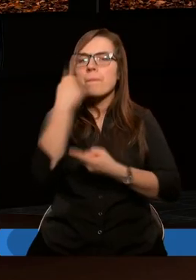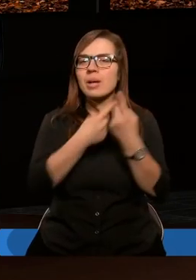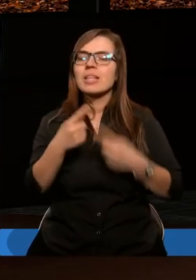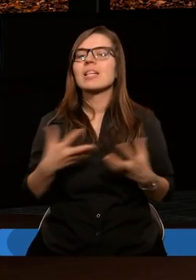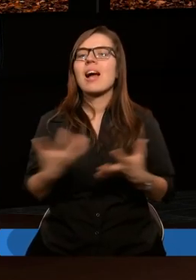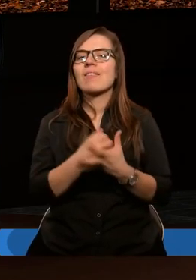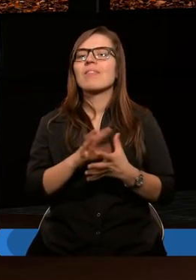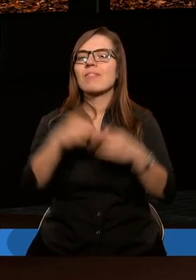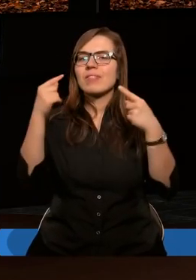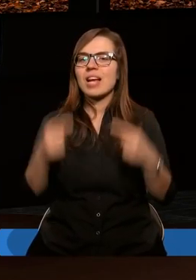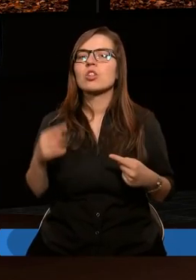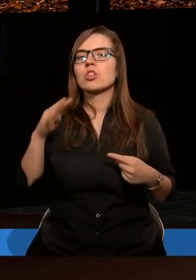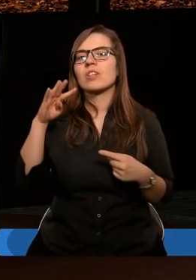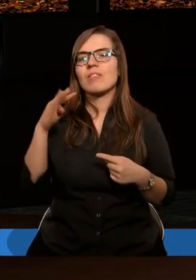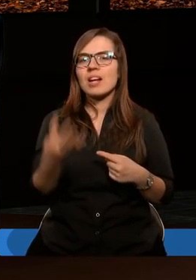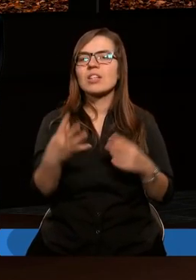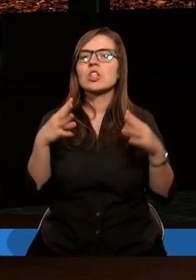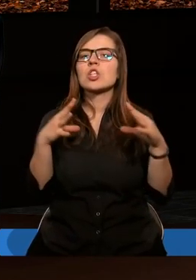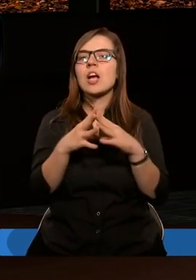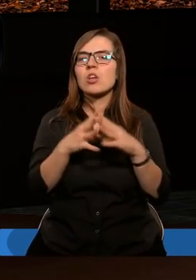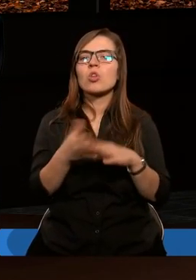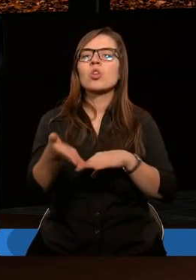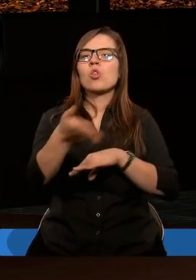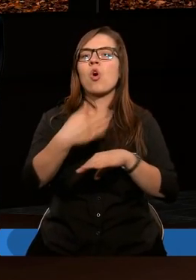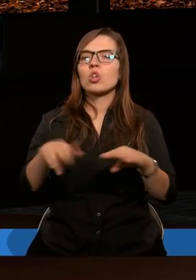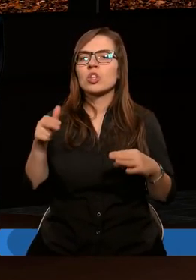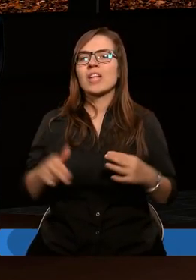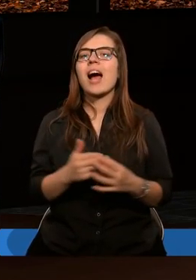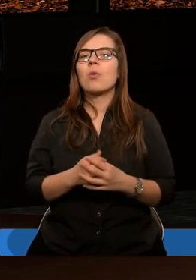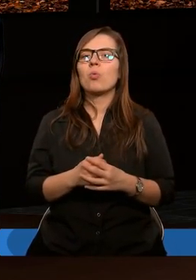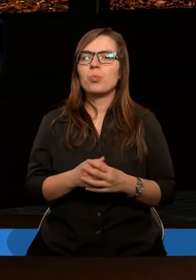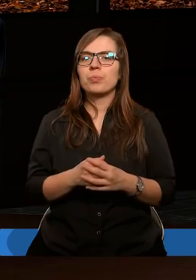zawartą w wierszu 4, 10 rozdziału.